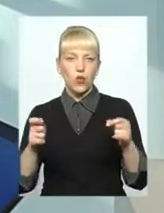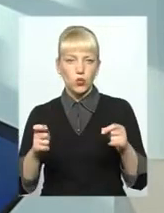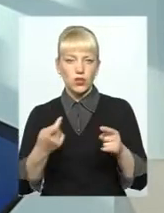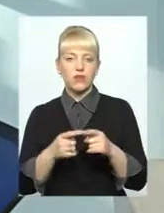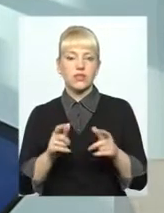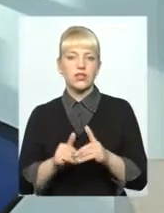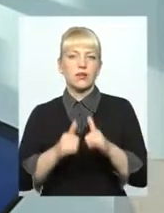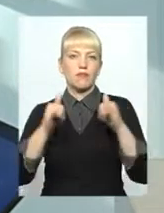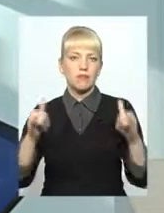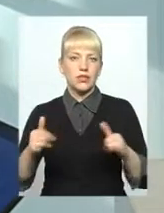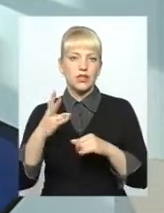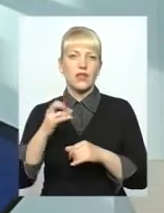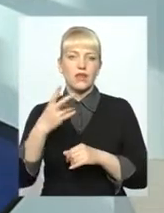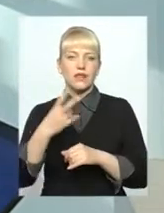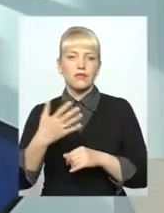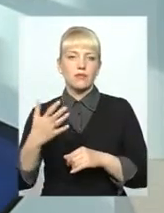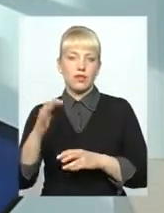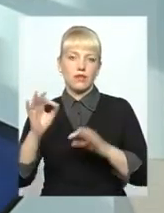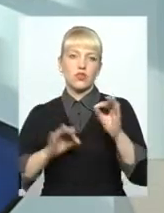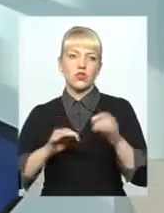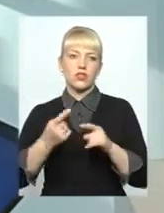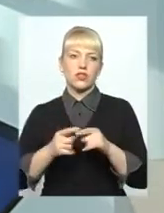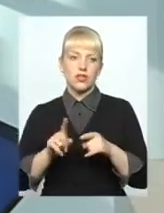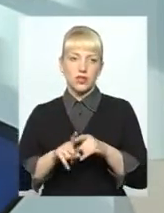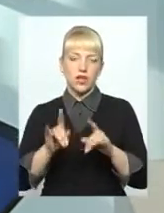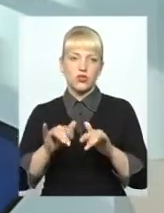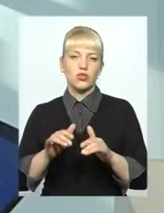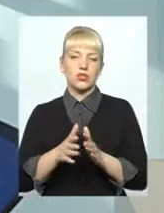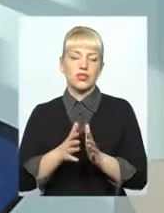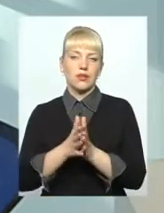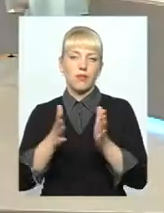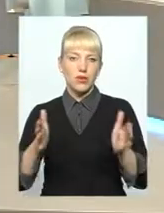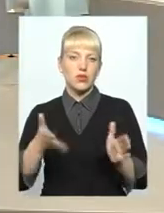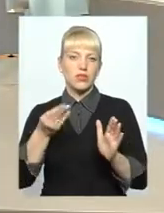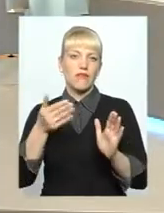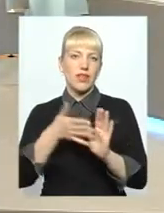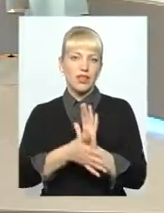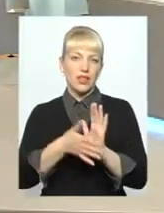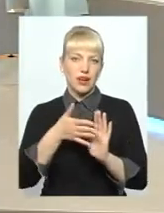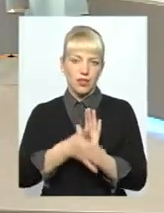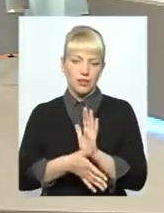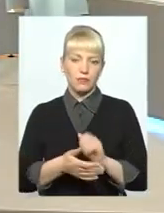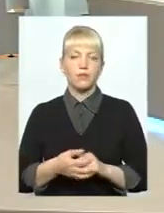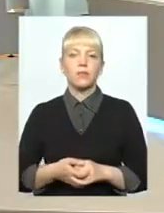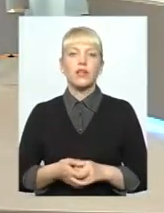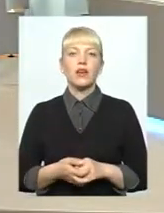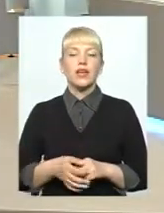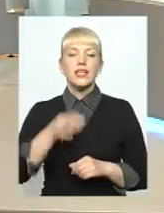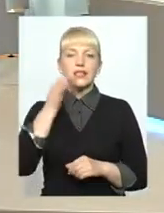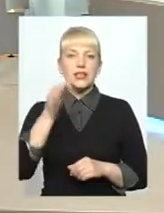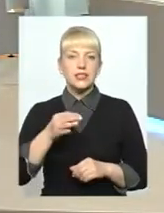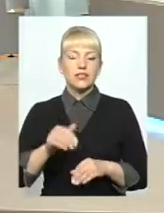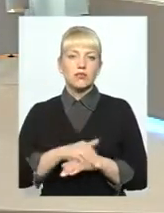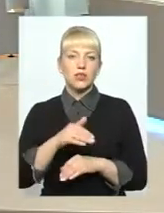25%. Тобто, це теж, відповідно, збільшить і витрати товариства. Пані Олександро, скажіть, будь ласка,